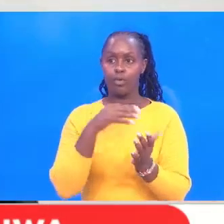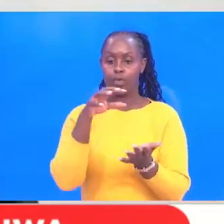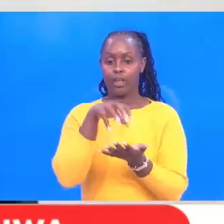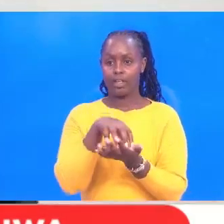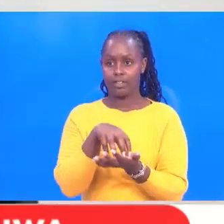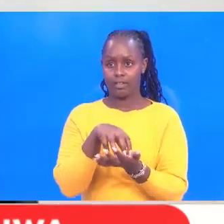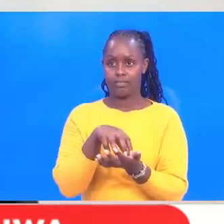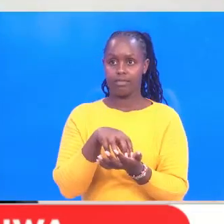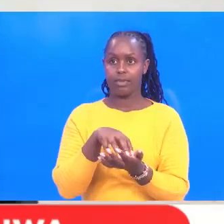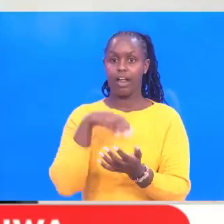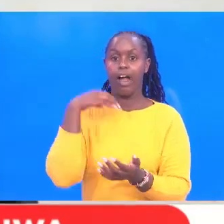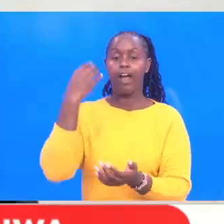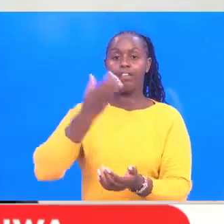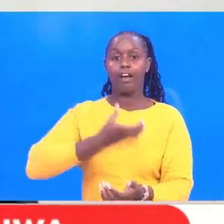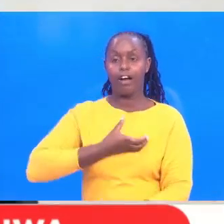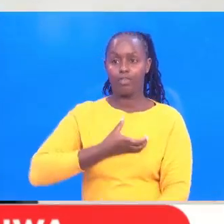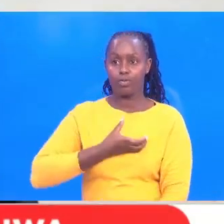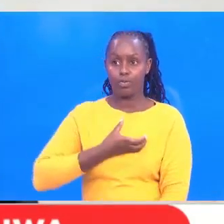kuzipa